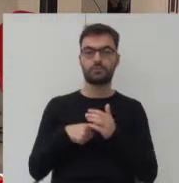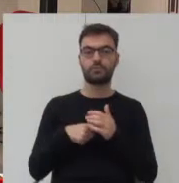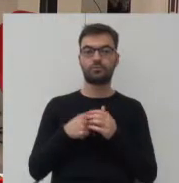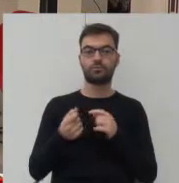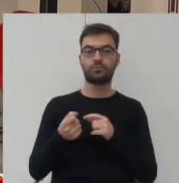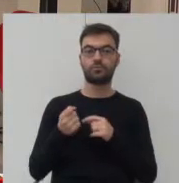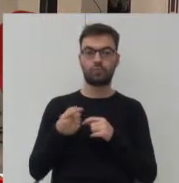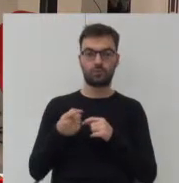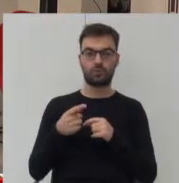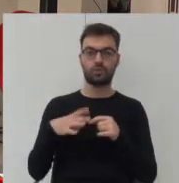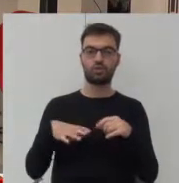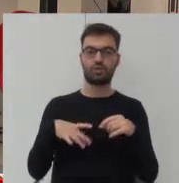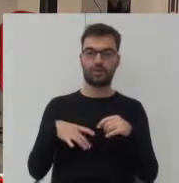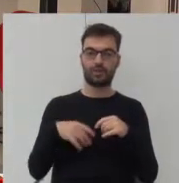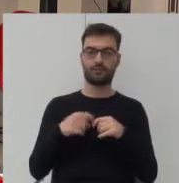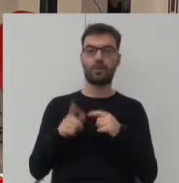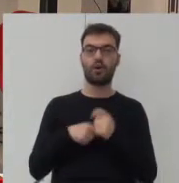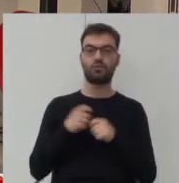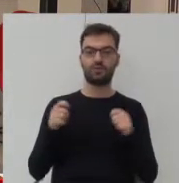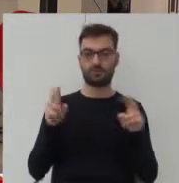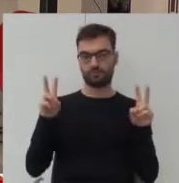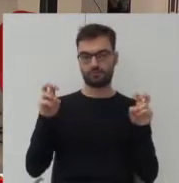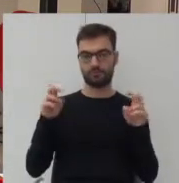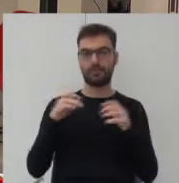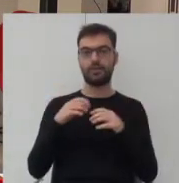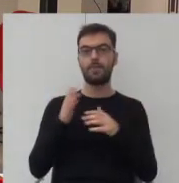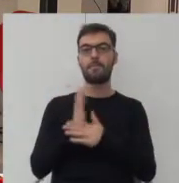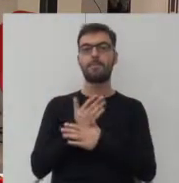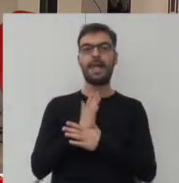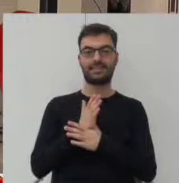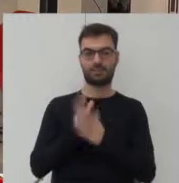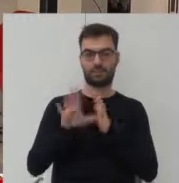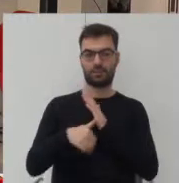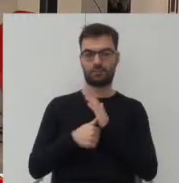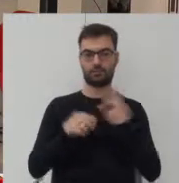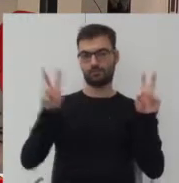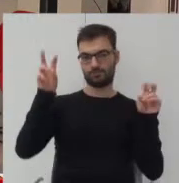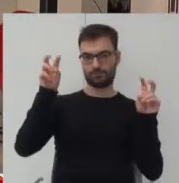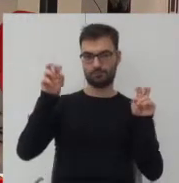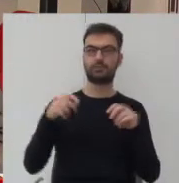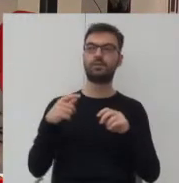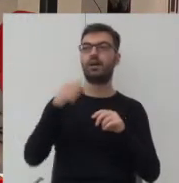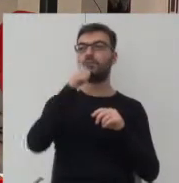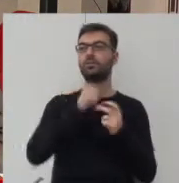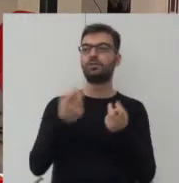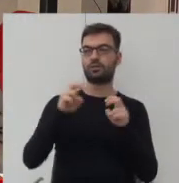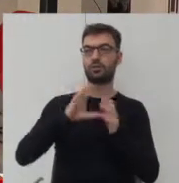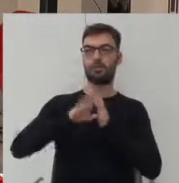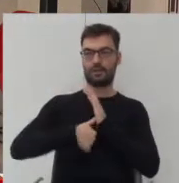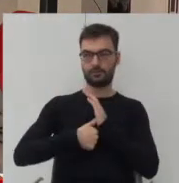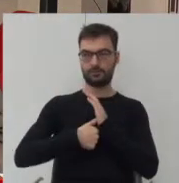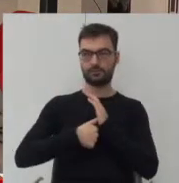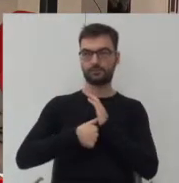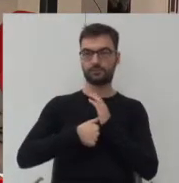się w Szwajcerii. Nazywane jest to rozwiązanie międzymiasto. Czyli jakby próba stworzenia miasta między